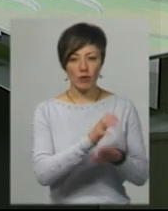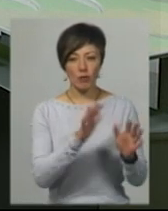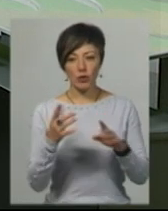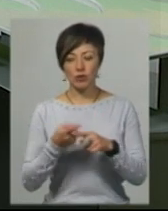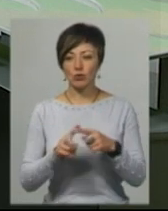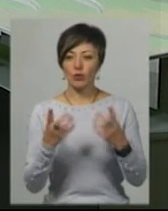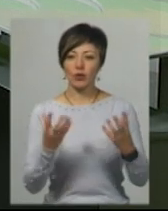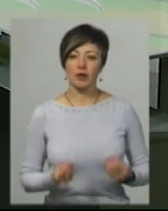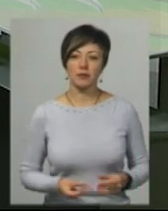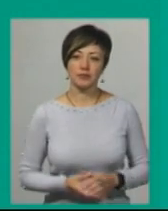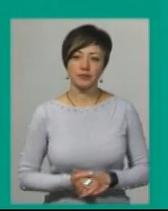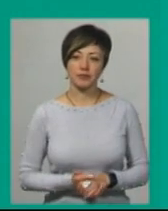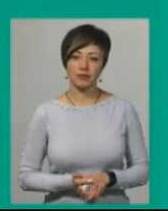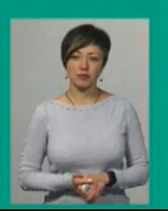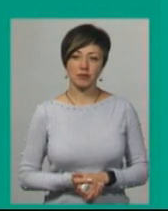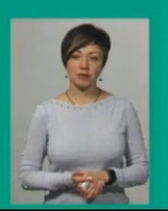сьогодні.